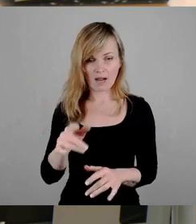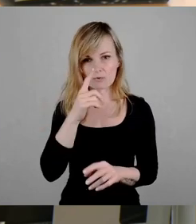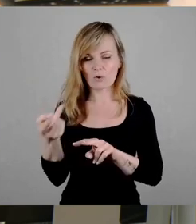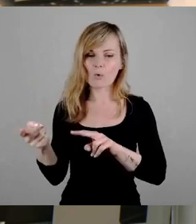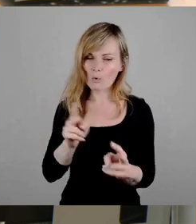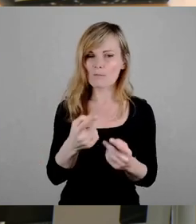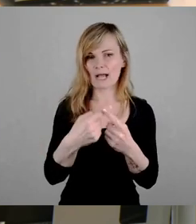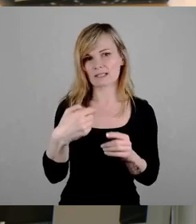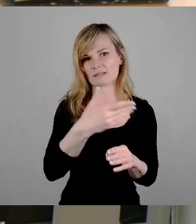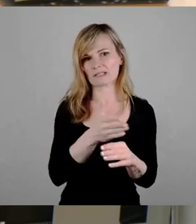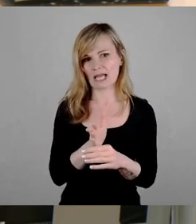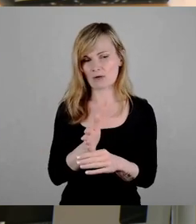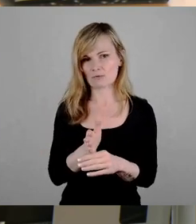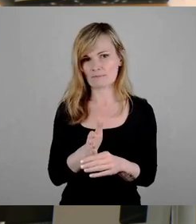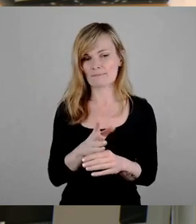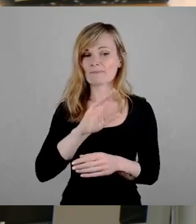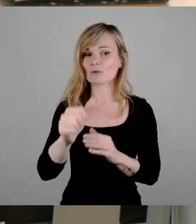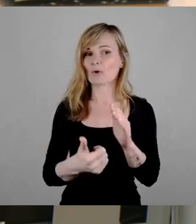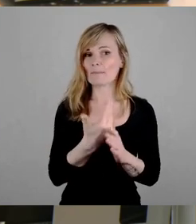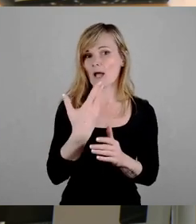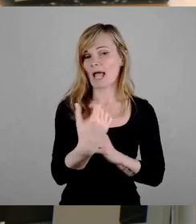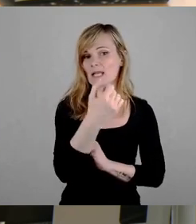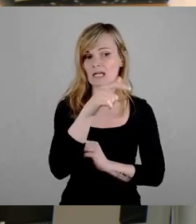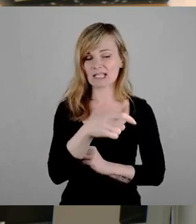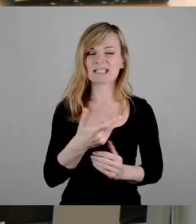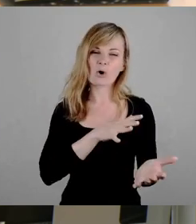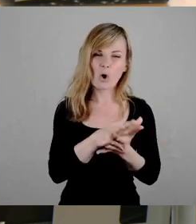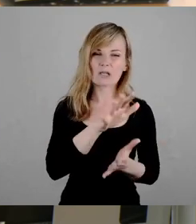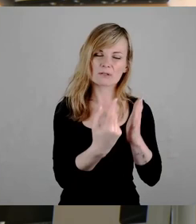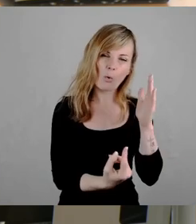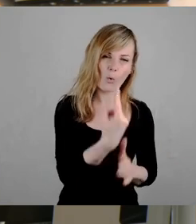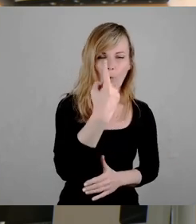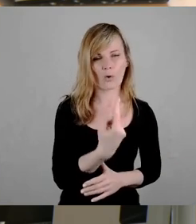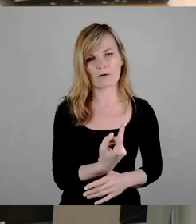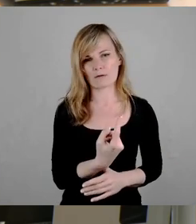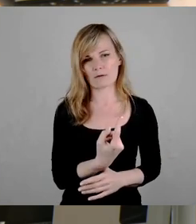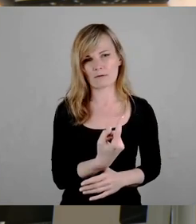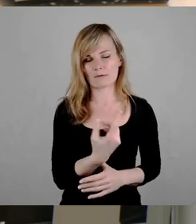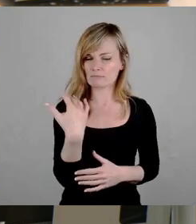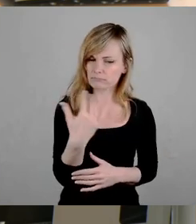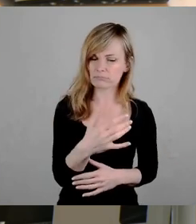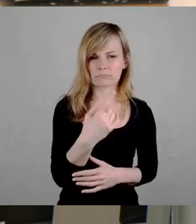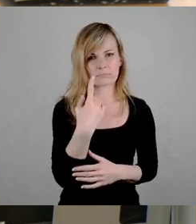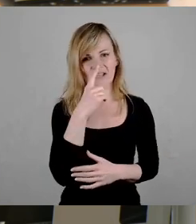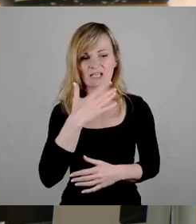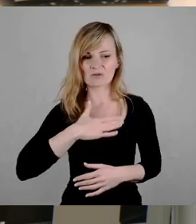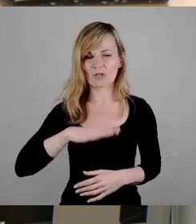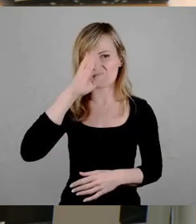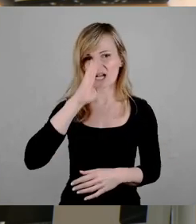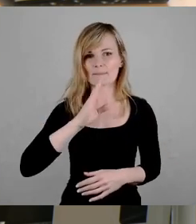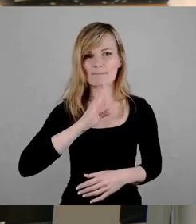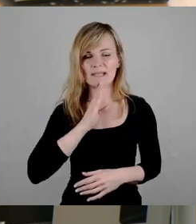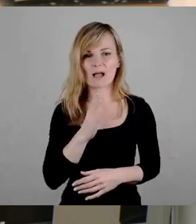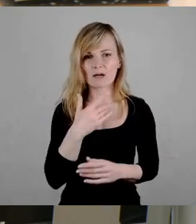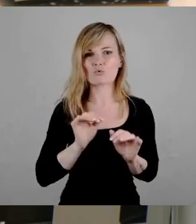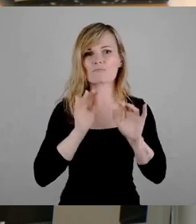werden. Die erneuerbaren Energien kosten einen Haufen Geld, wenn sie Sonntagmittag im Überfluss angeboten werden.